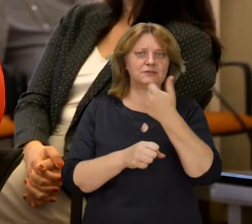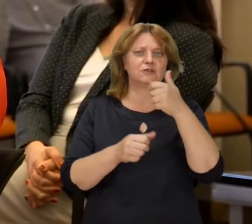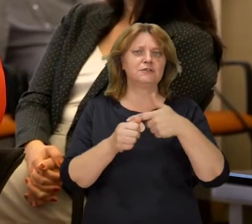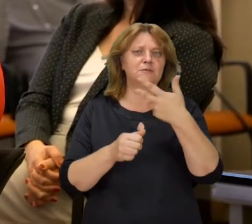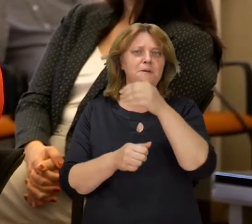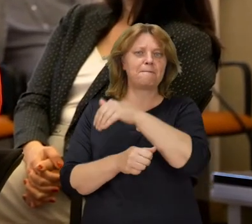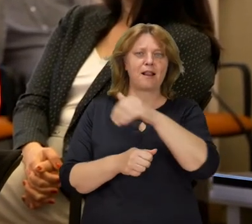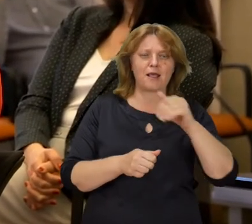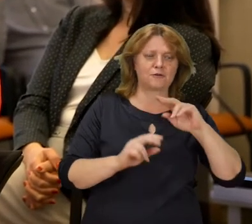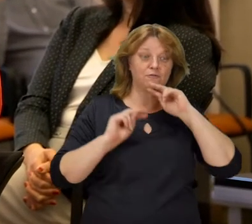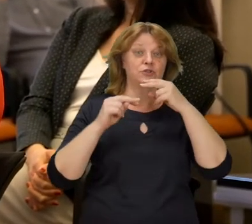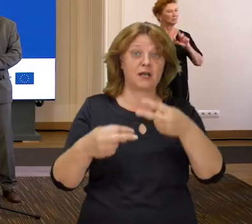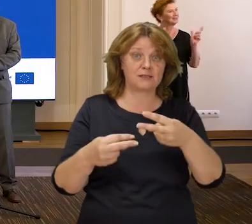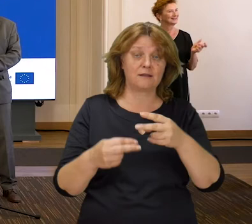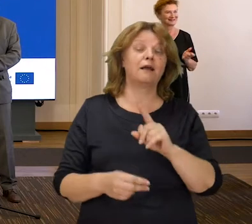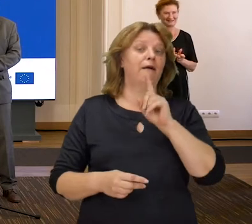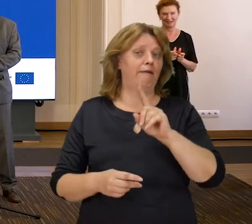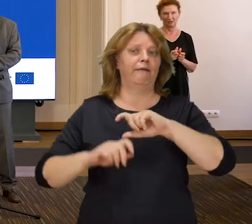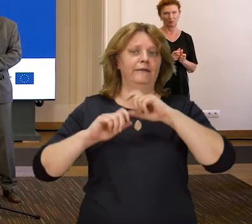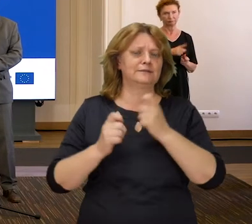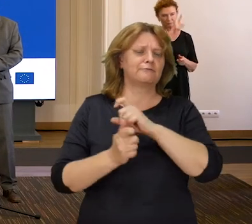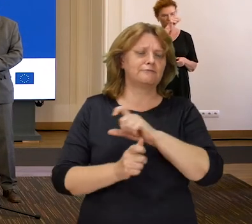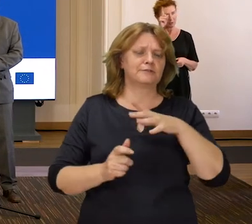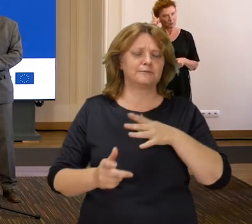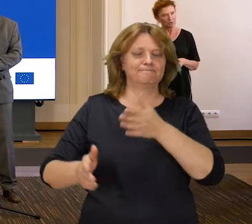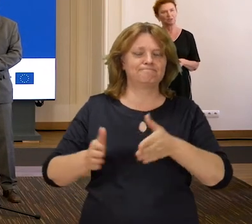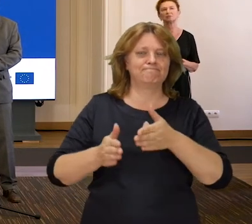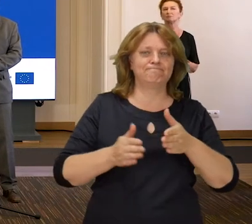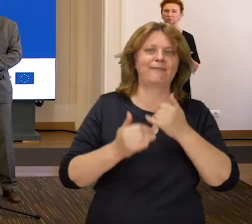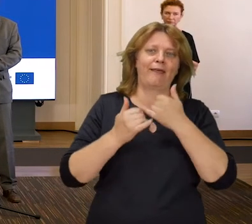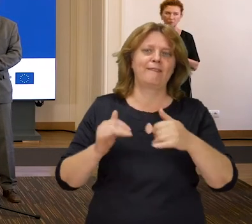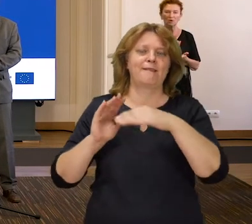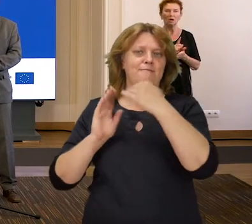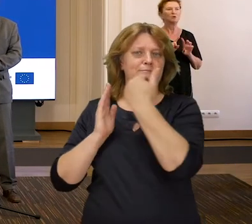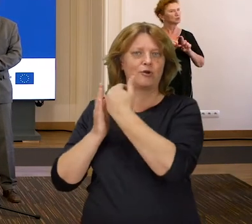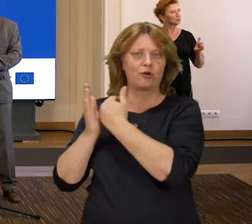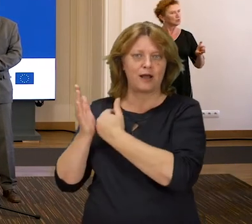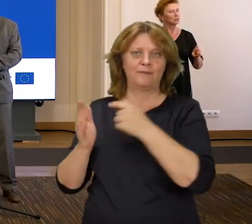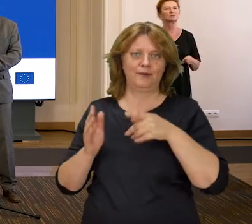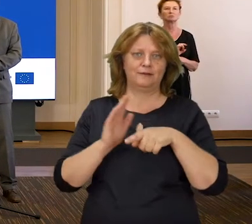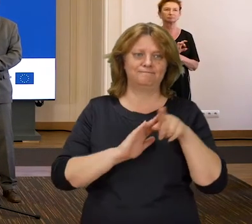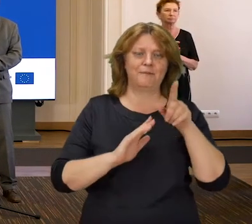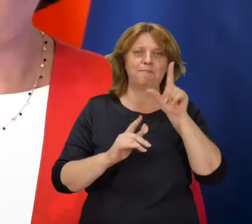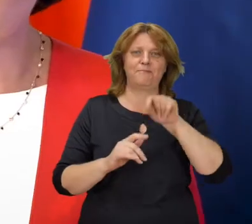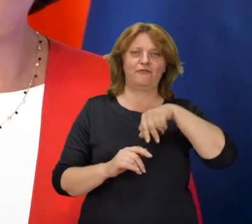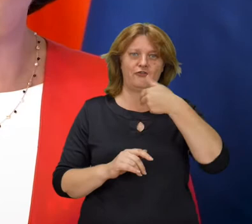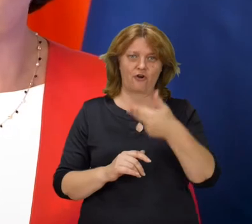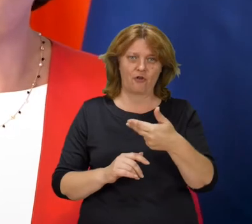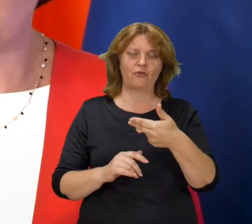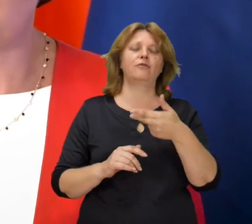złotych przekazanych, ale cały czas były przygotowane również programy przez Państwowy Fundusz Rehabilitacji Osób